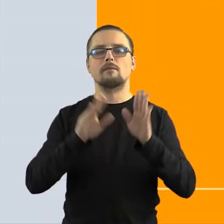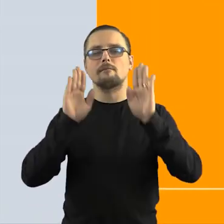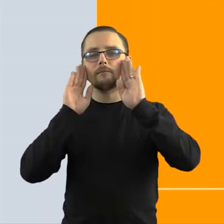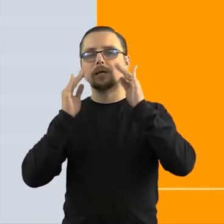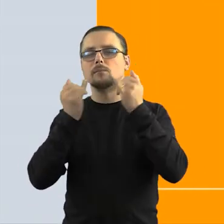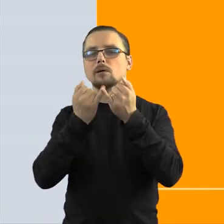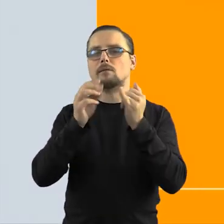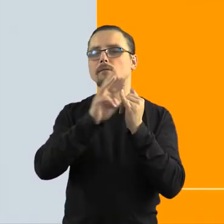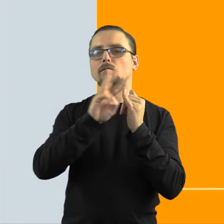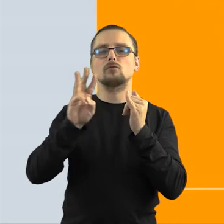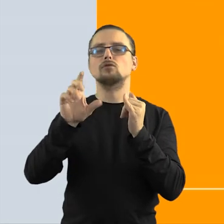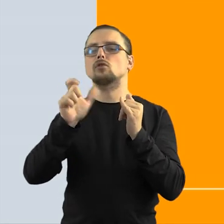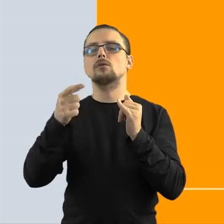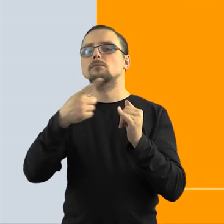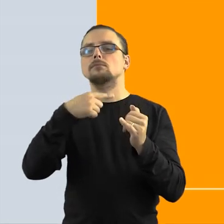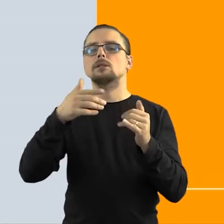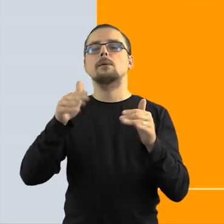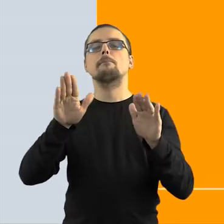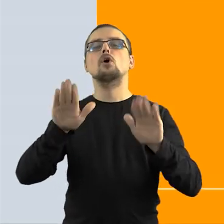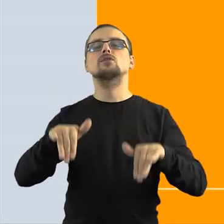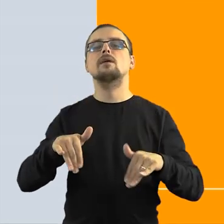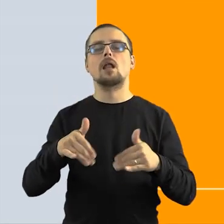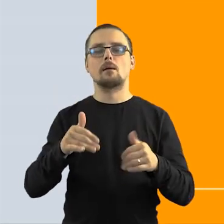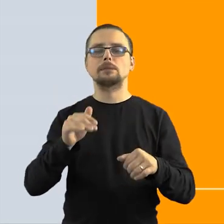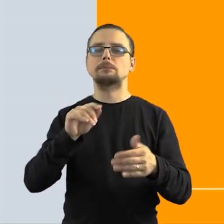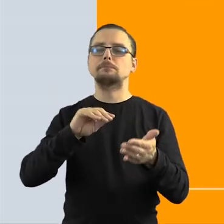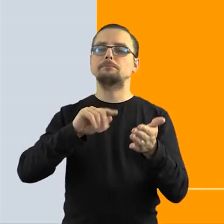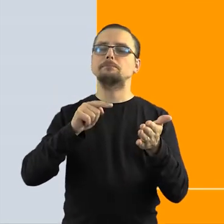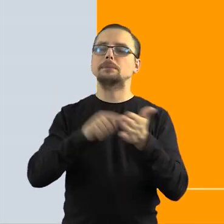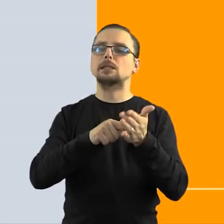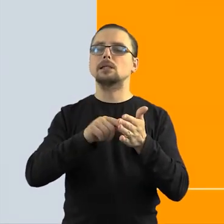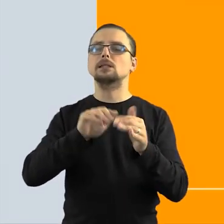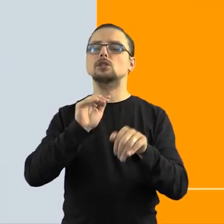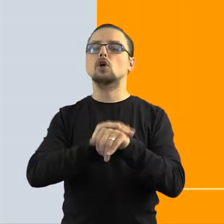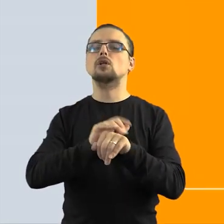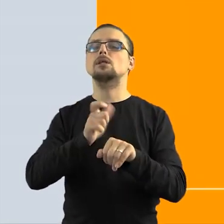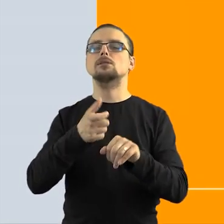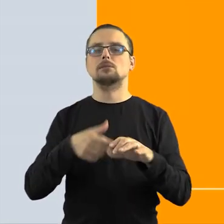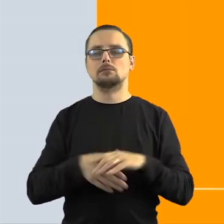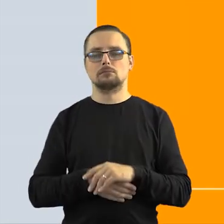pytanie i widzę, że Państwo wiedzą, że na coś w mediom społecznościowym pozwalają,